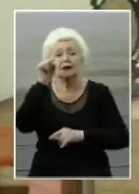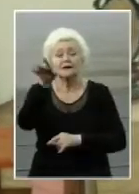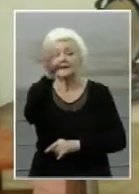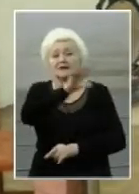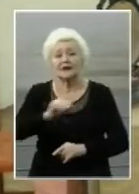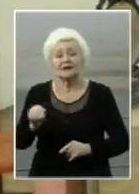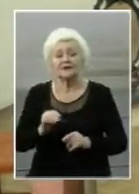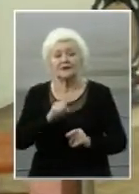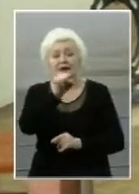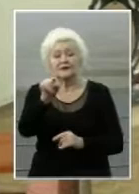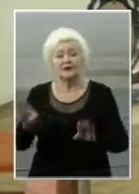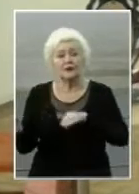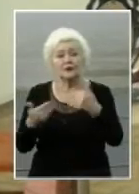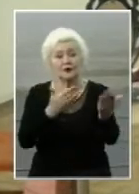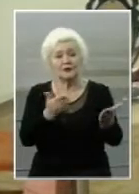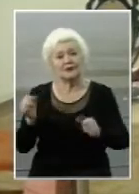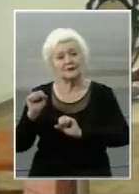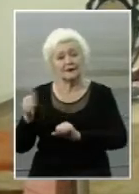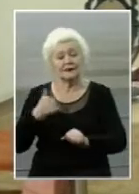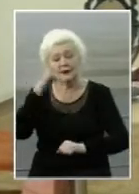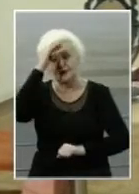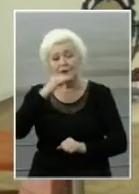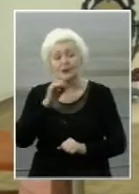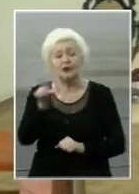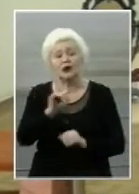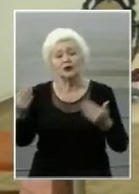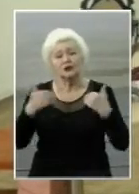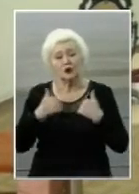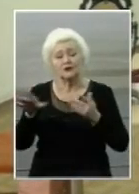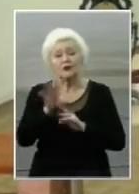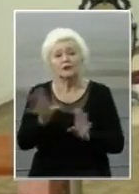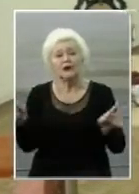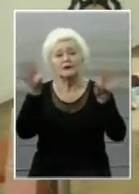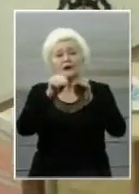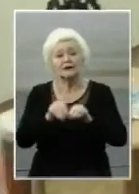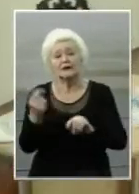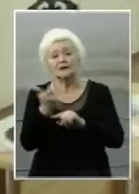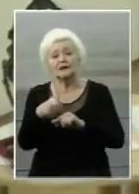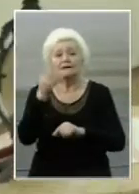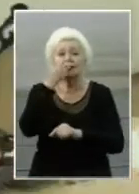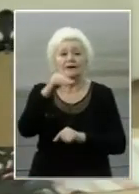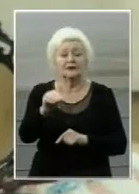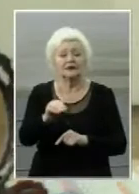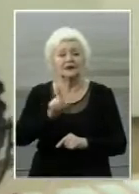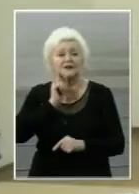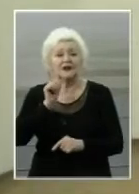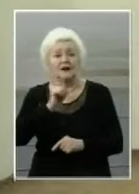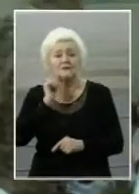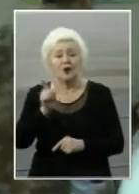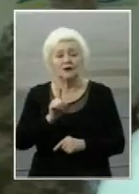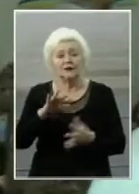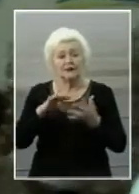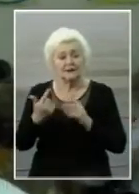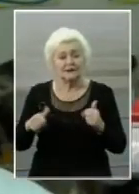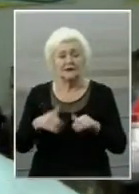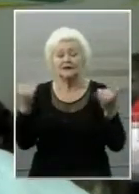наповив мені батько, щоб зі мною одружився найкращий молодець на світ.